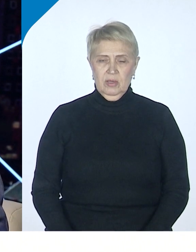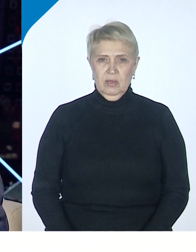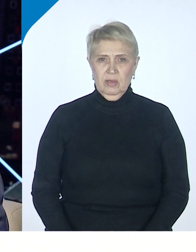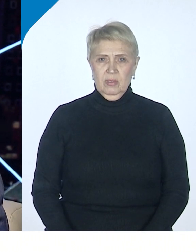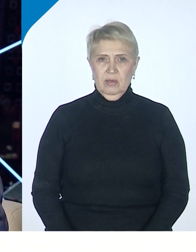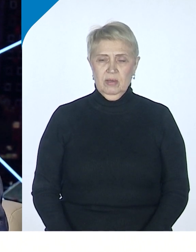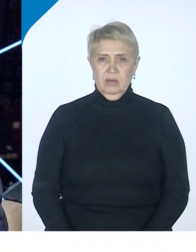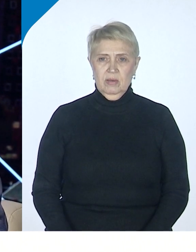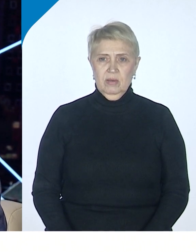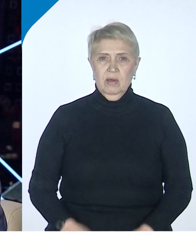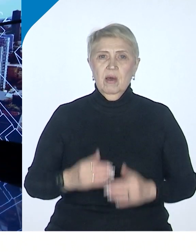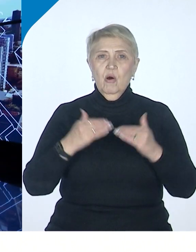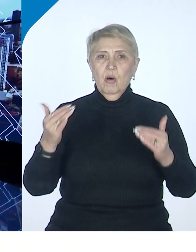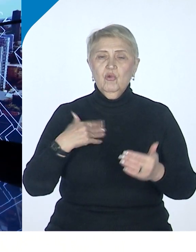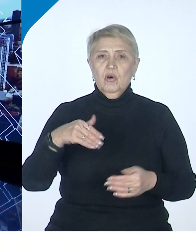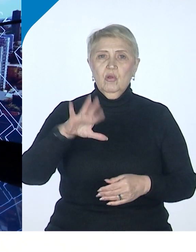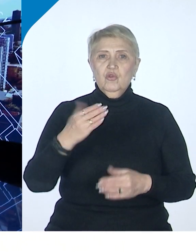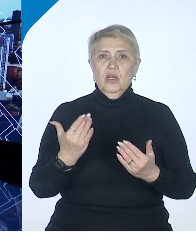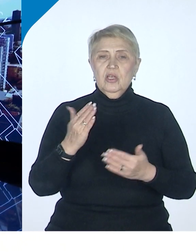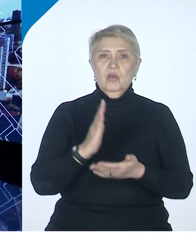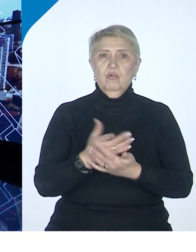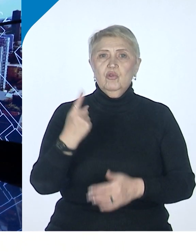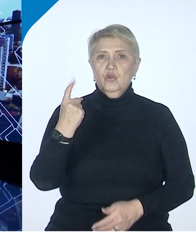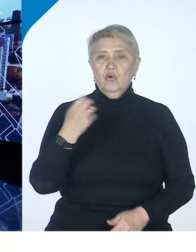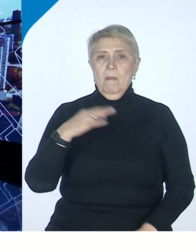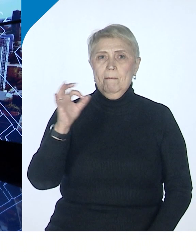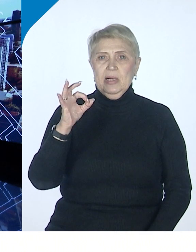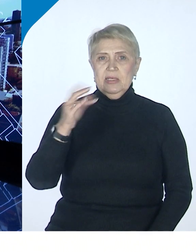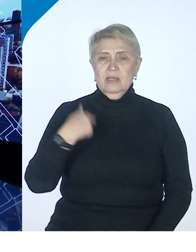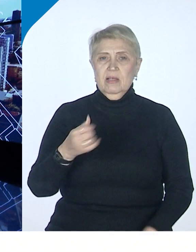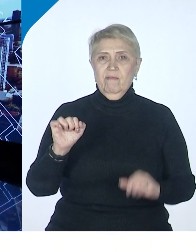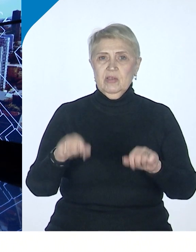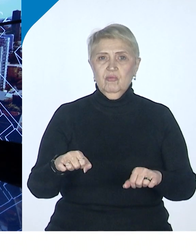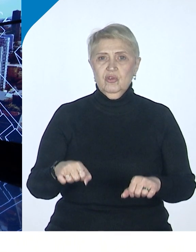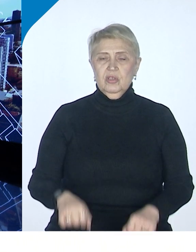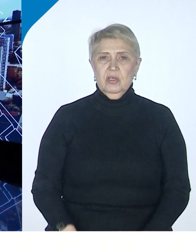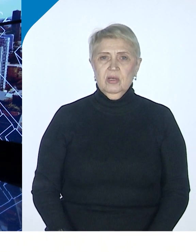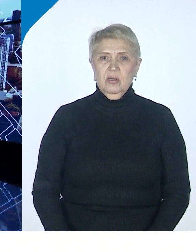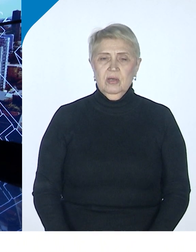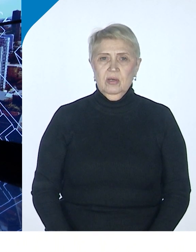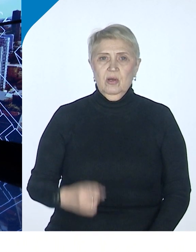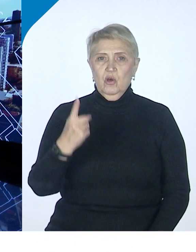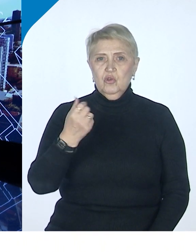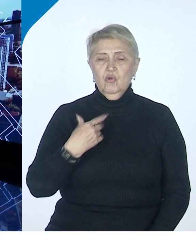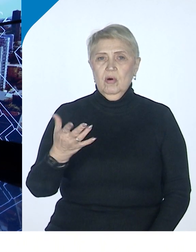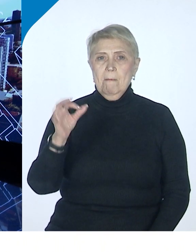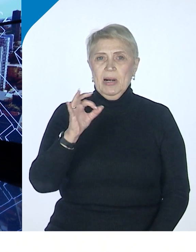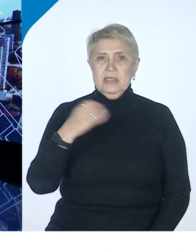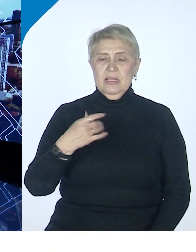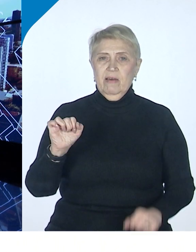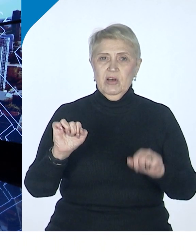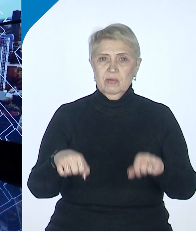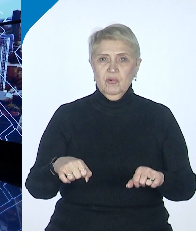у нас будут стопроцентные возможности у Гонконга и у нас стопроцентные возможности